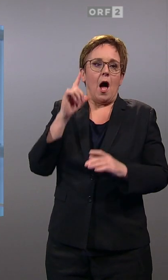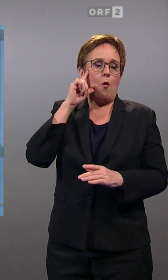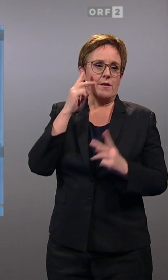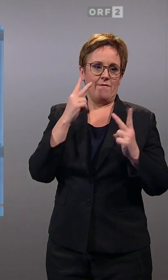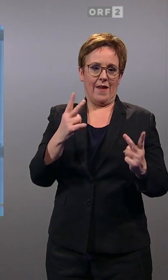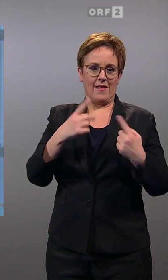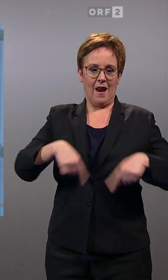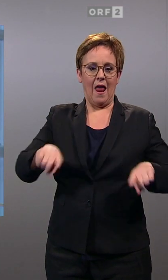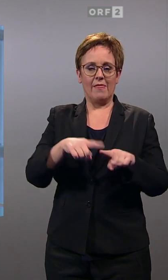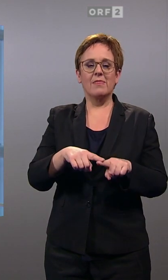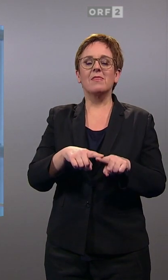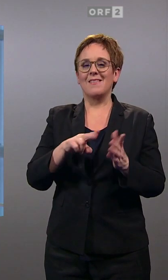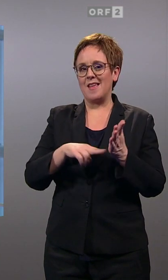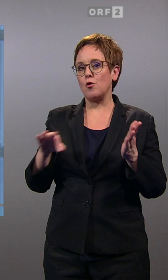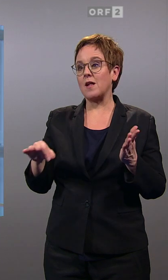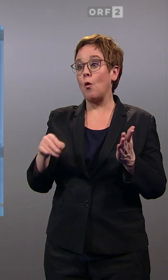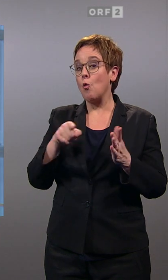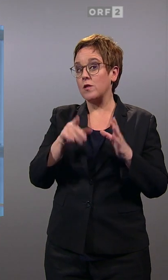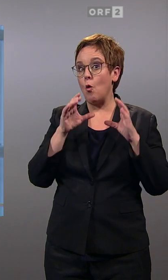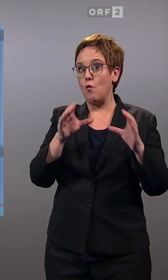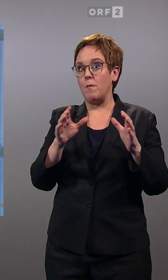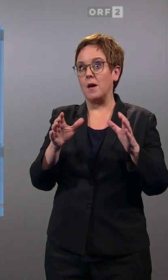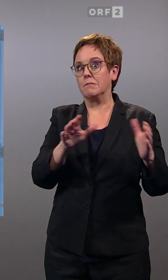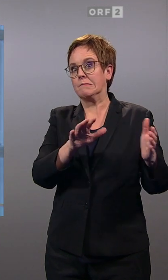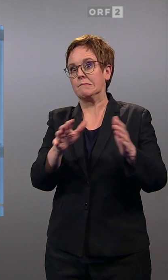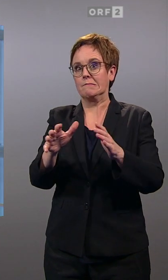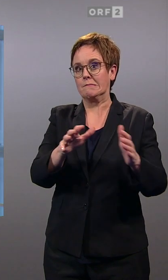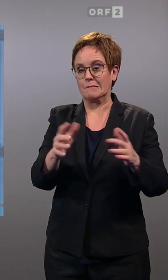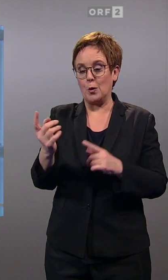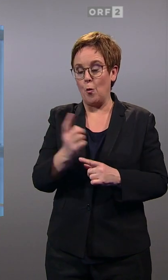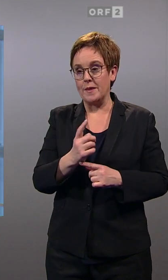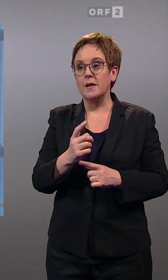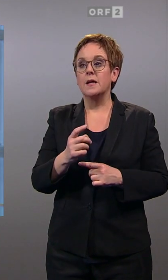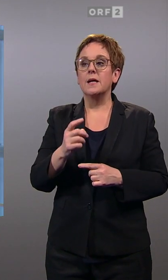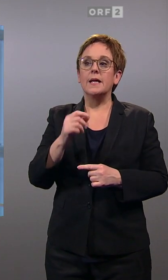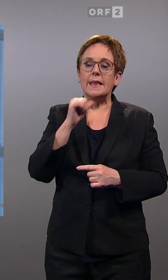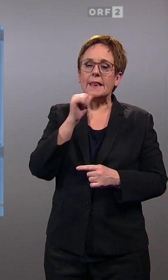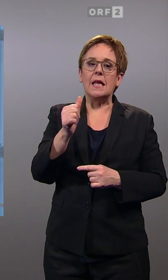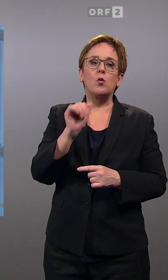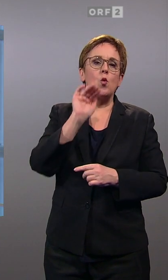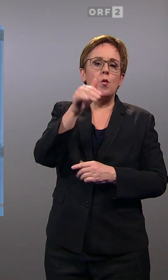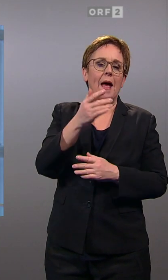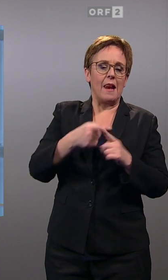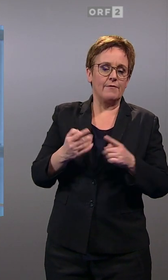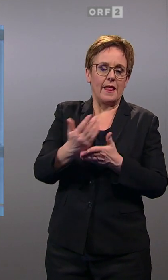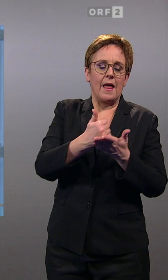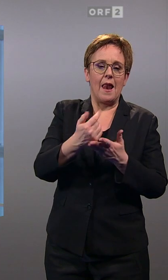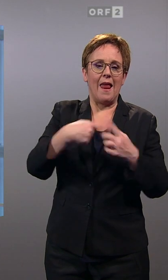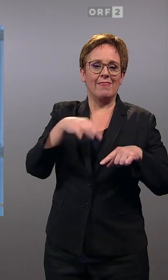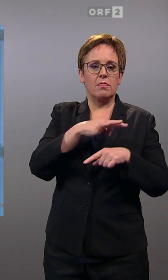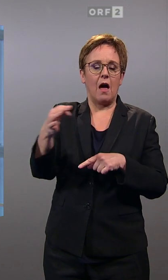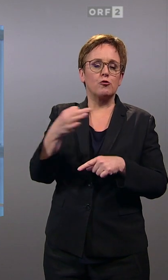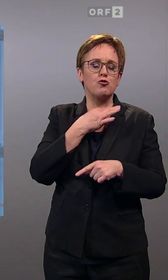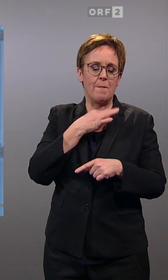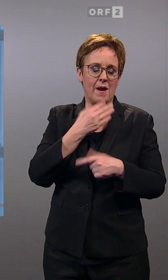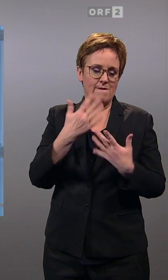gerät die ÖVP möglicherweise gewaltig ins Wackeln. Da meine ich jetzt weniger den Verlust der absoluten Mehrheit im Landtag. Das gab es